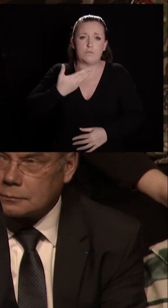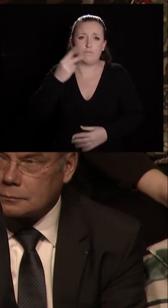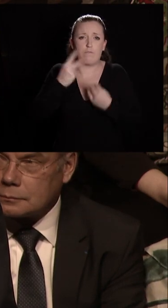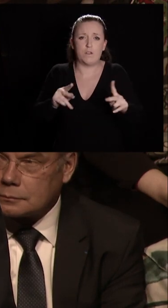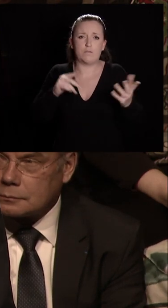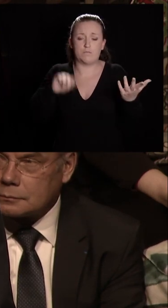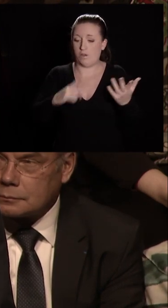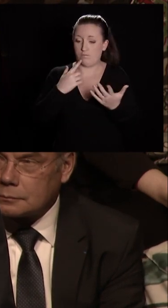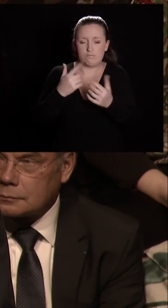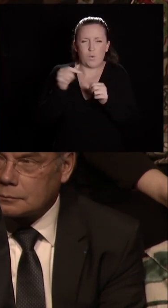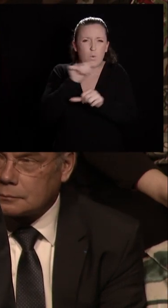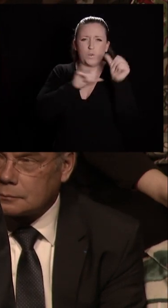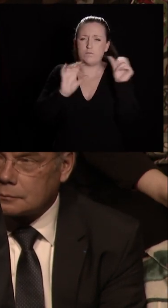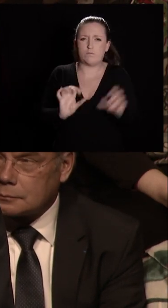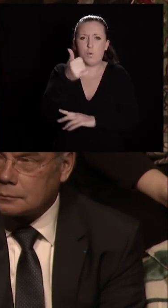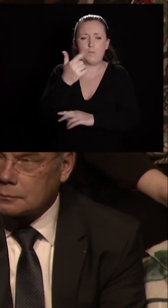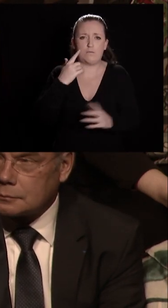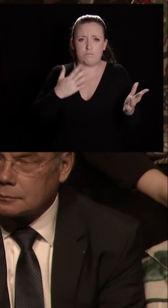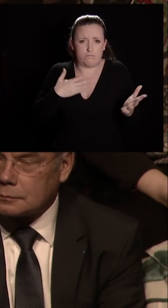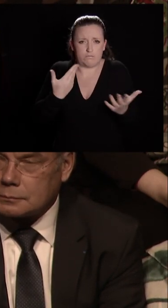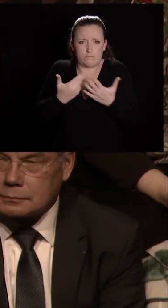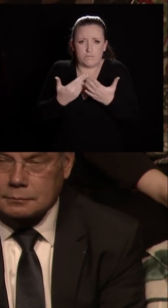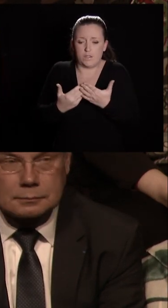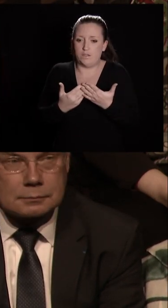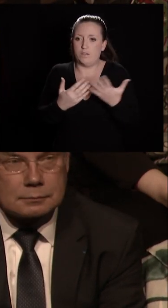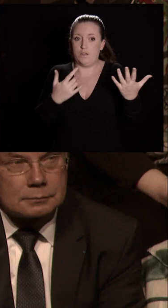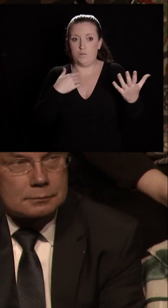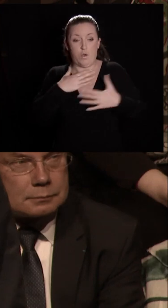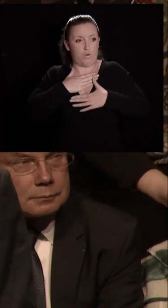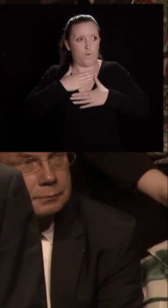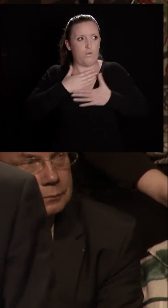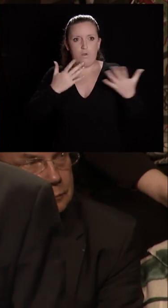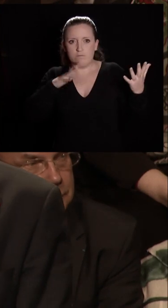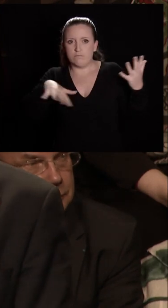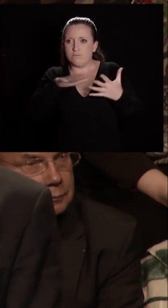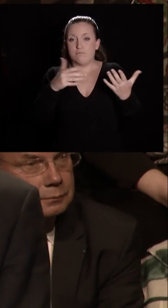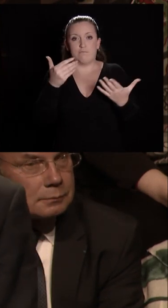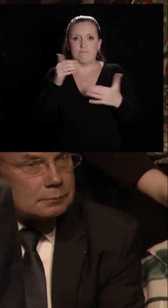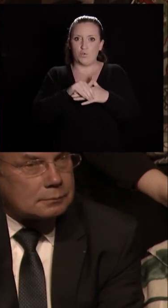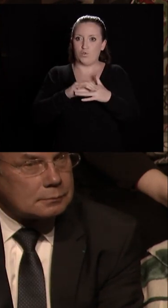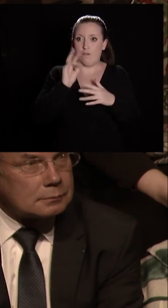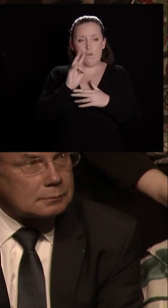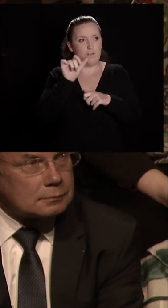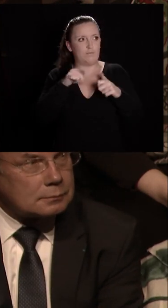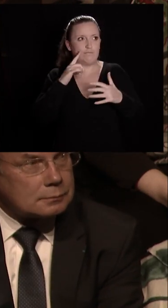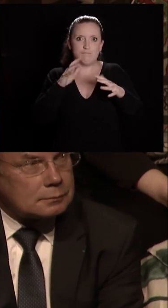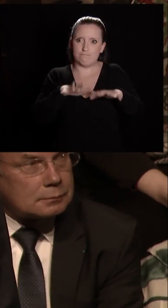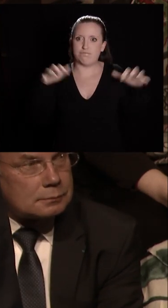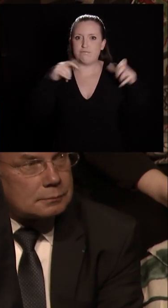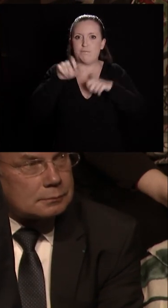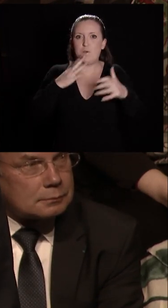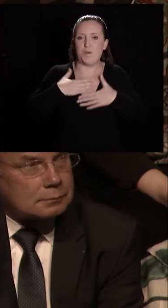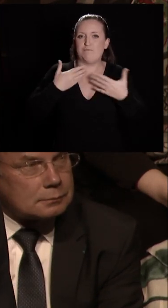condition première, et je suis heureux de savoir que nous sommes nombreux ce soir à aimer Dijon. Et je voudrais pour commencer à adresser